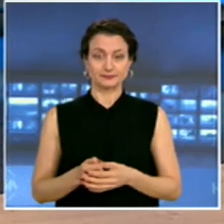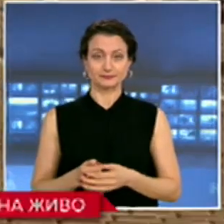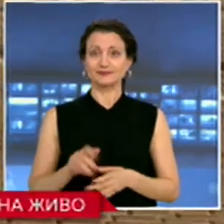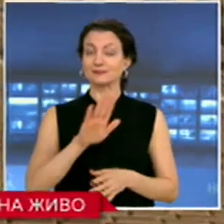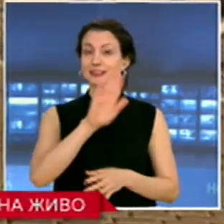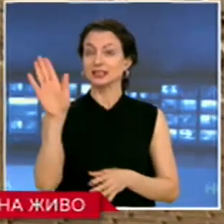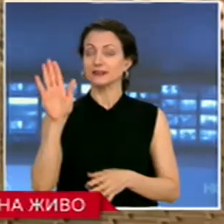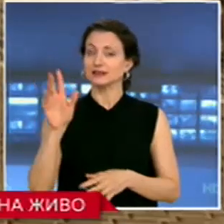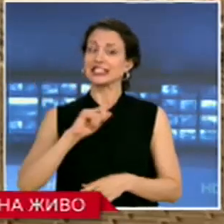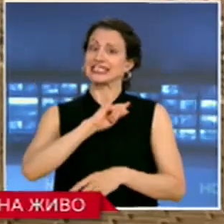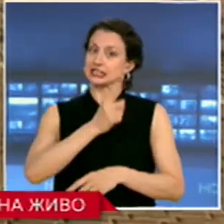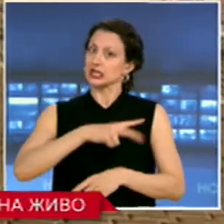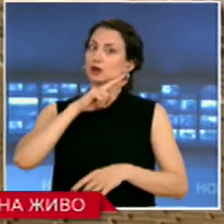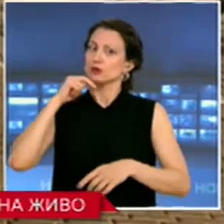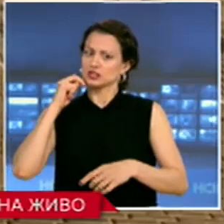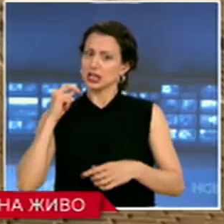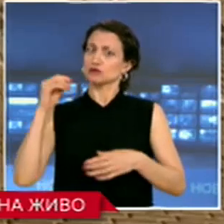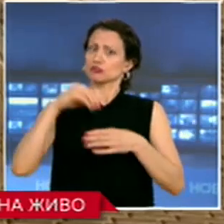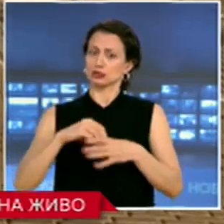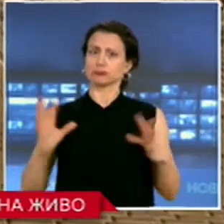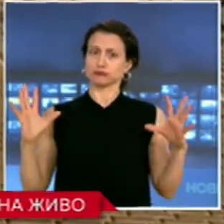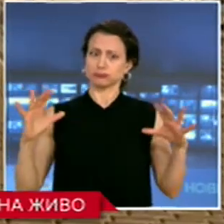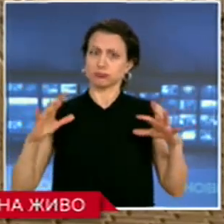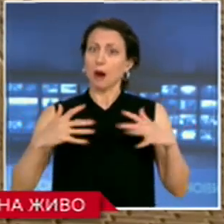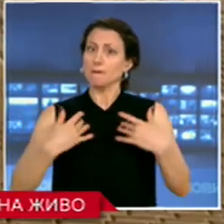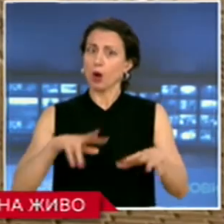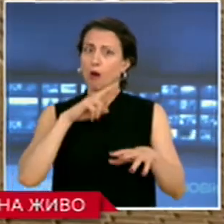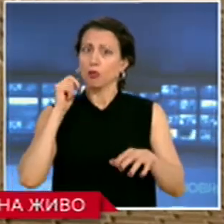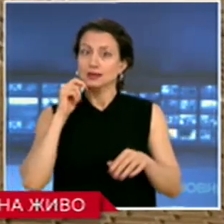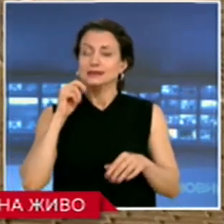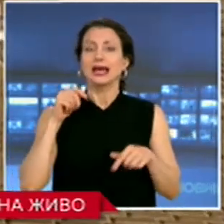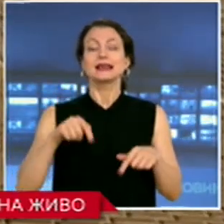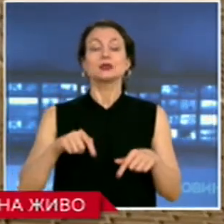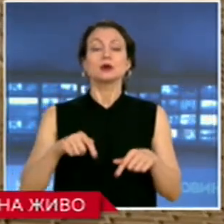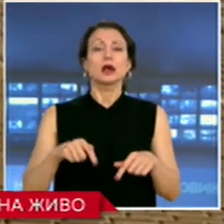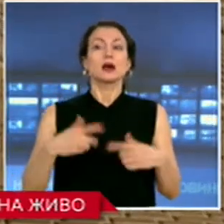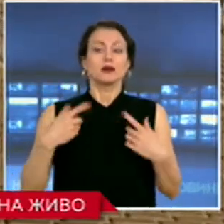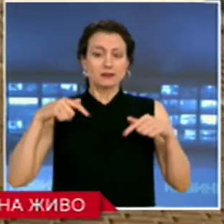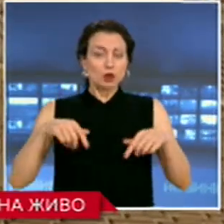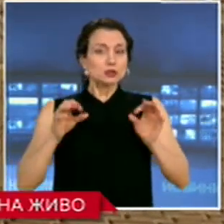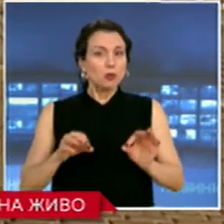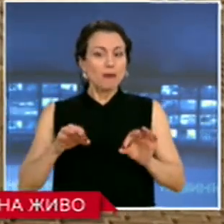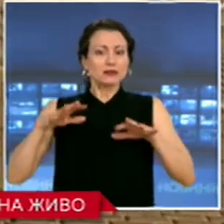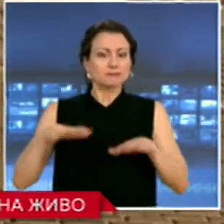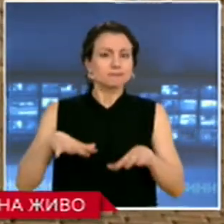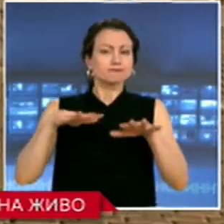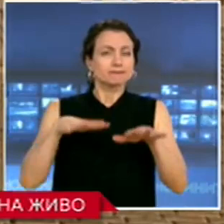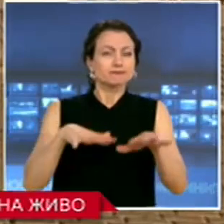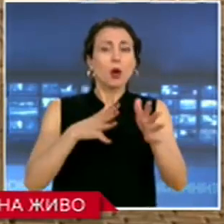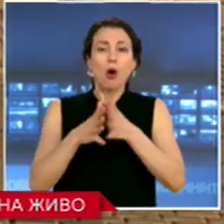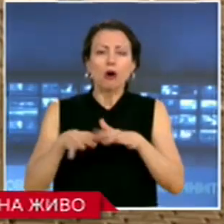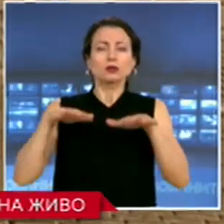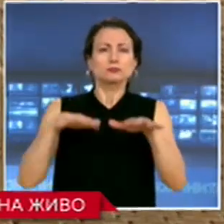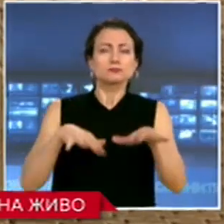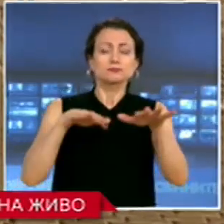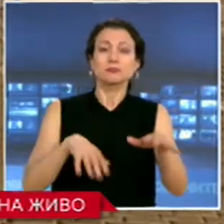Здравейте, засилено е полицейското присъствие тук преднародното събрание на РБ. В този момент шествието на протестиращите, които са тук вече